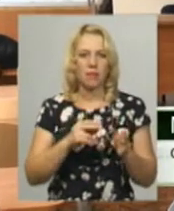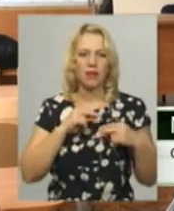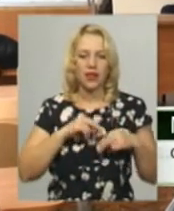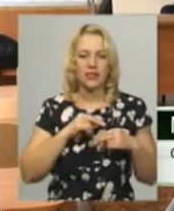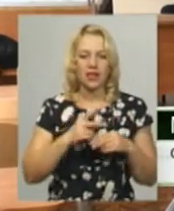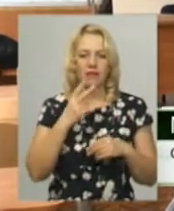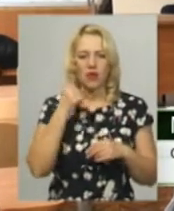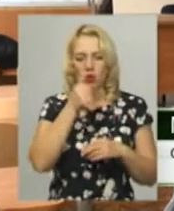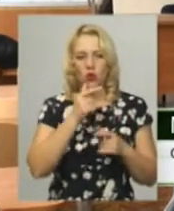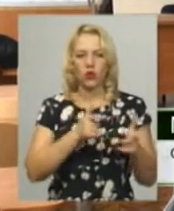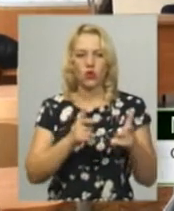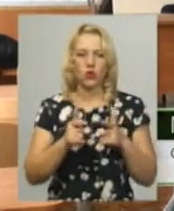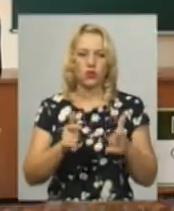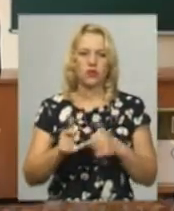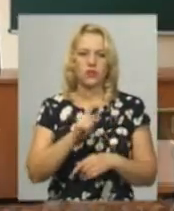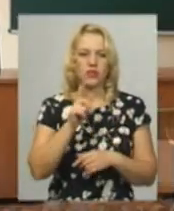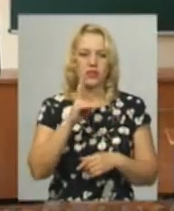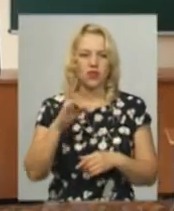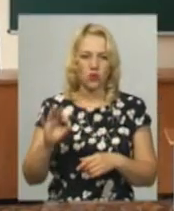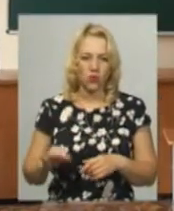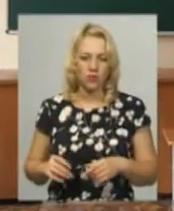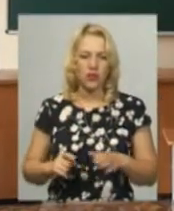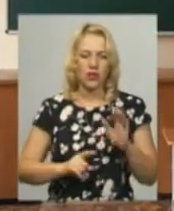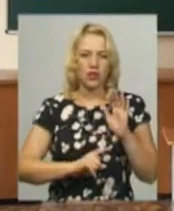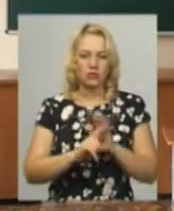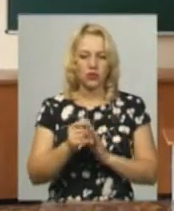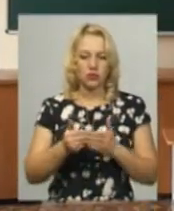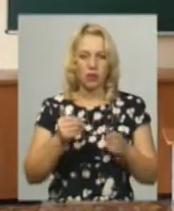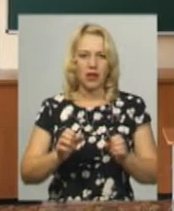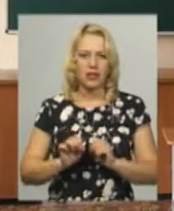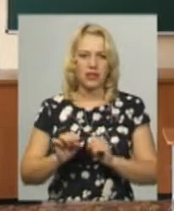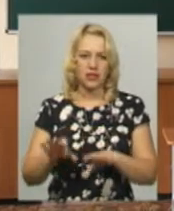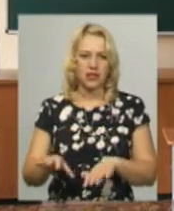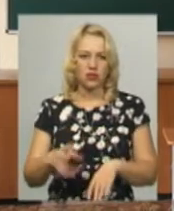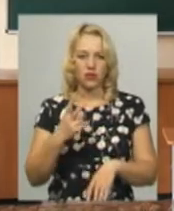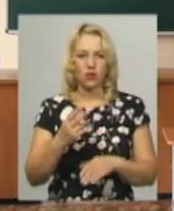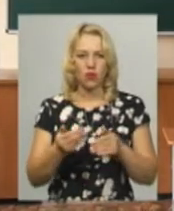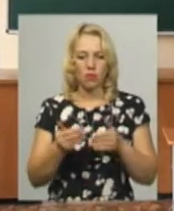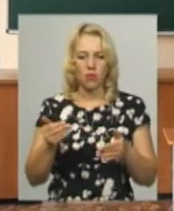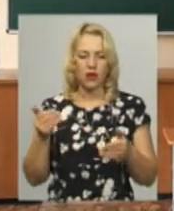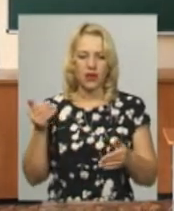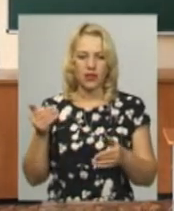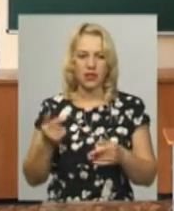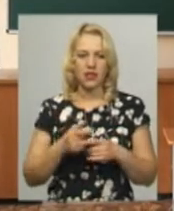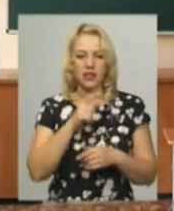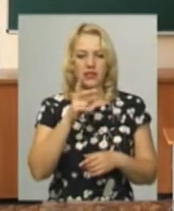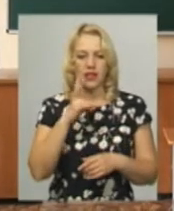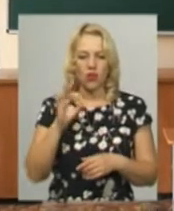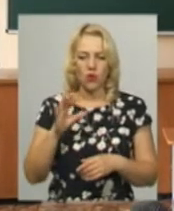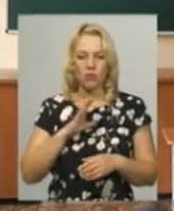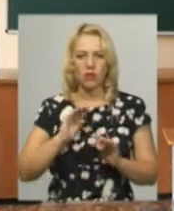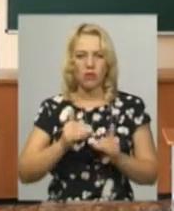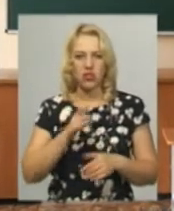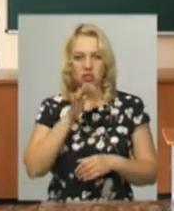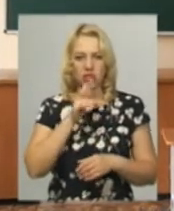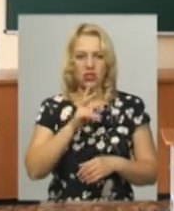готувався, потихеньку нікуди не спіжав. Спочатку перед здачою двох попередніх ЗНО, то менше часу йшло на хімію,